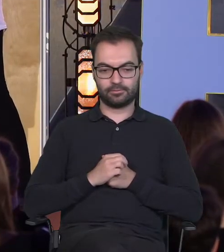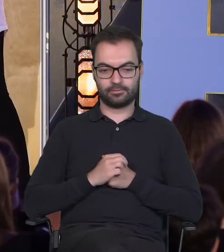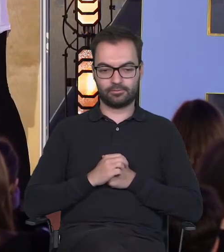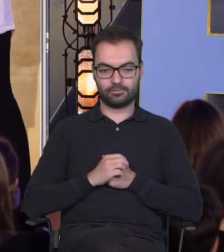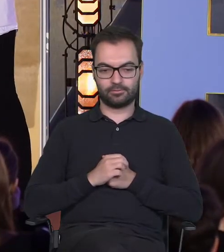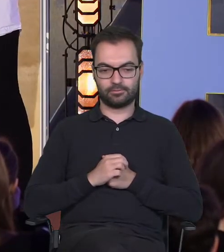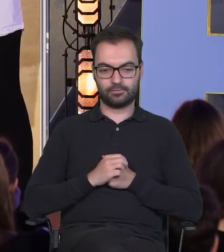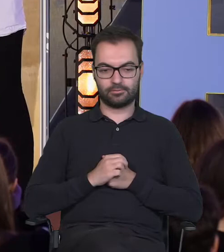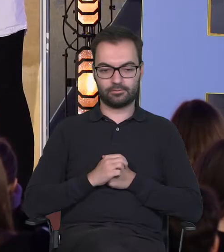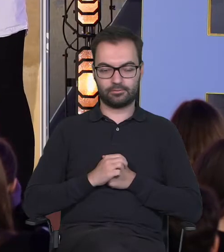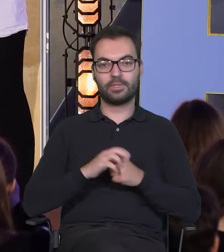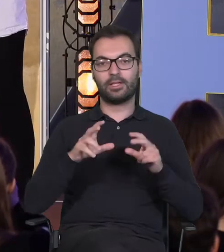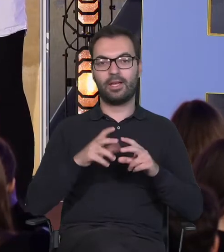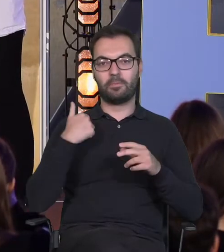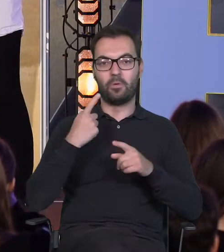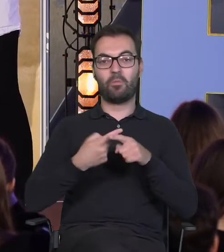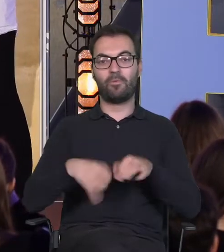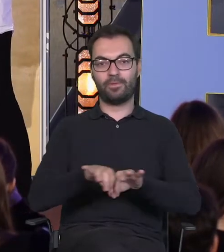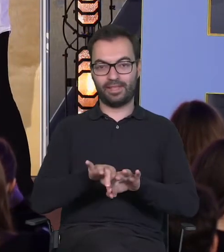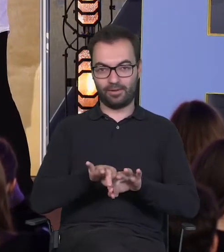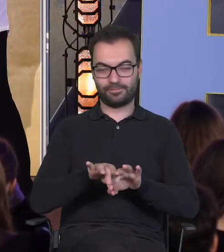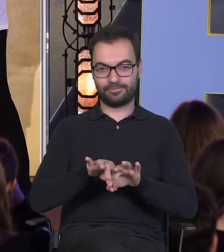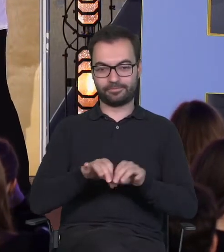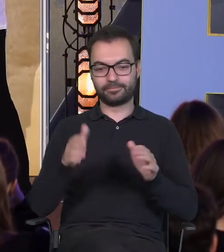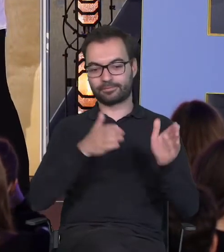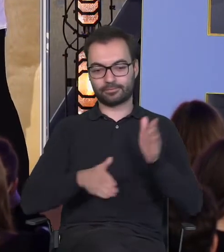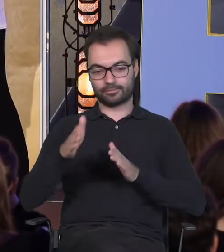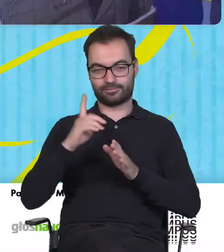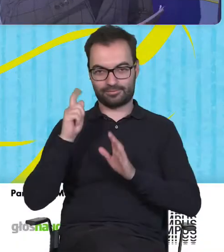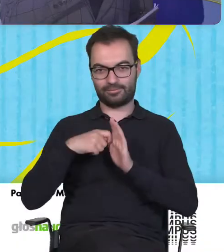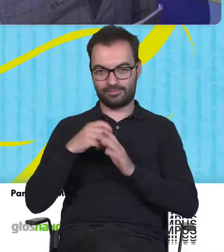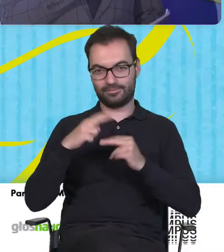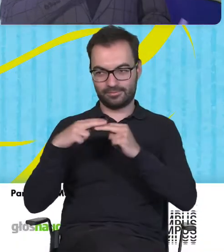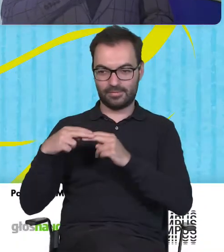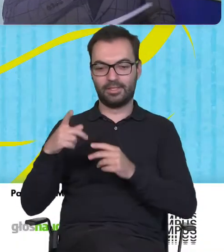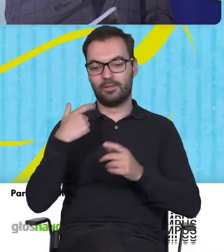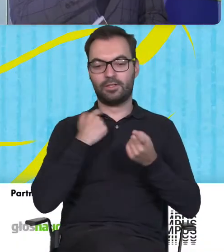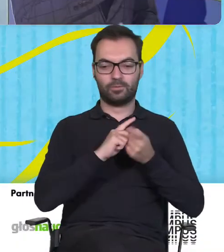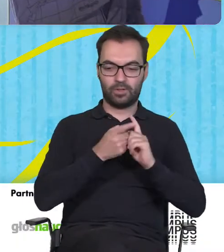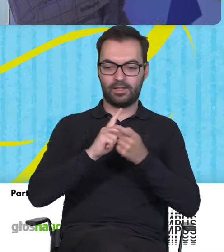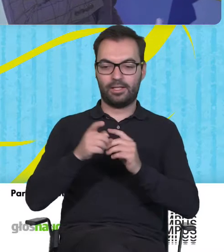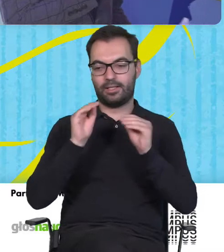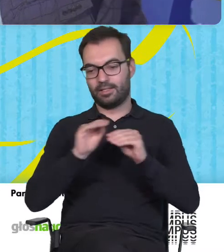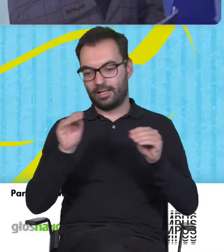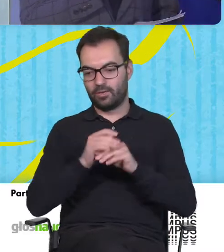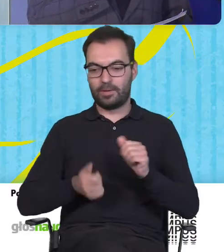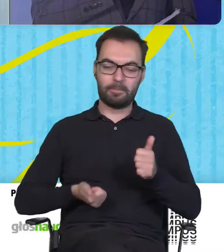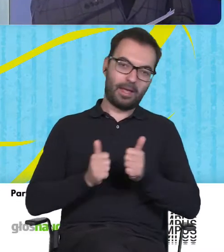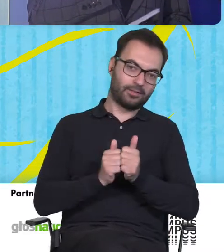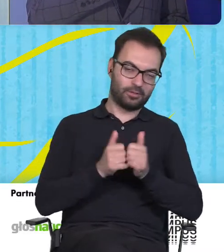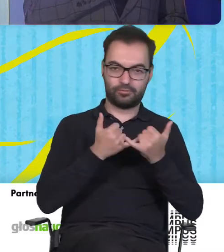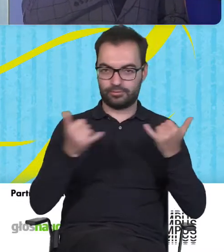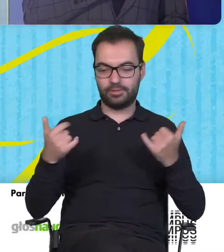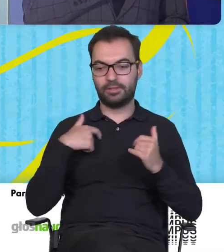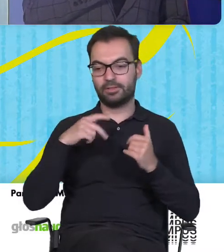Podczas etapu półfinału, jeszcze w przygotowaniach do tego filmiku i naszych spotkań z naszymi trenerami i mentorami,